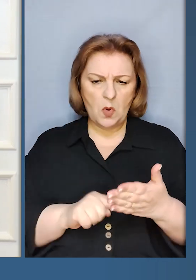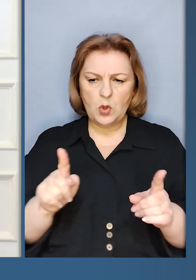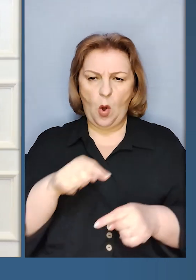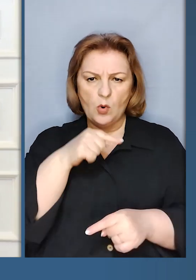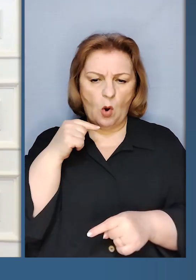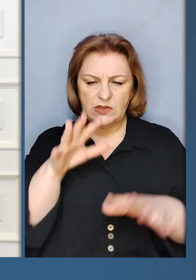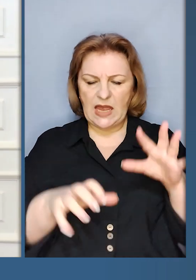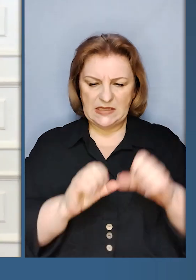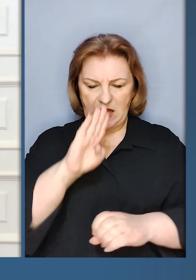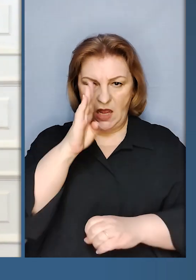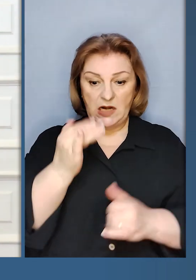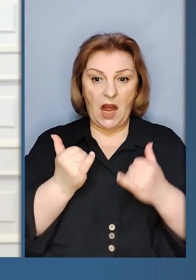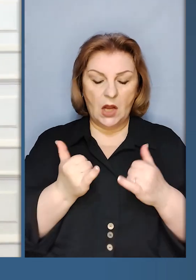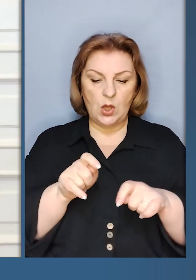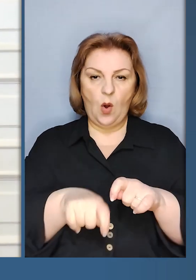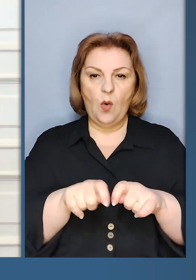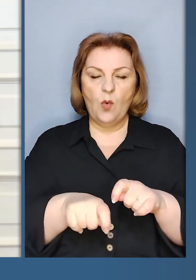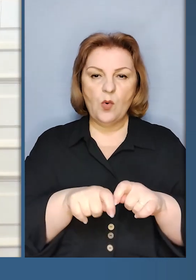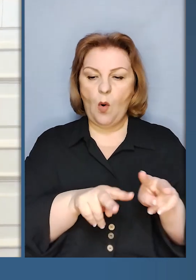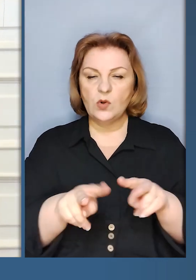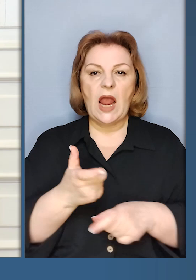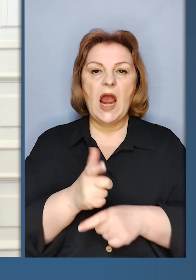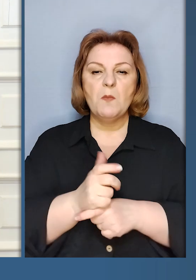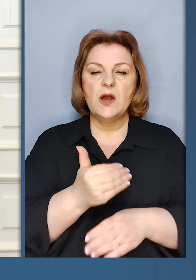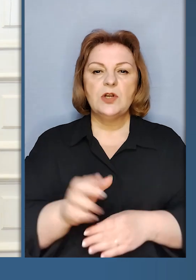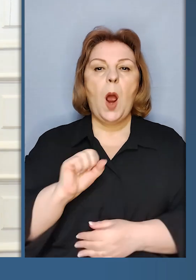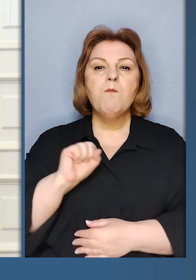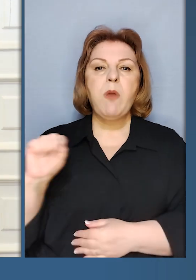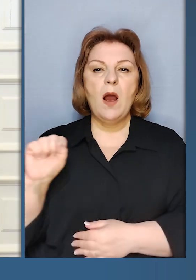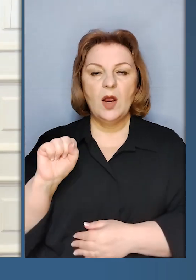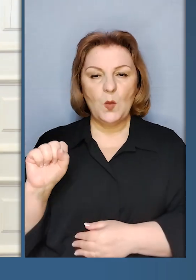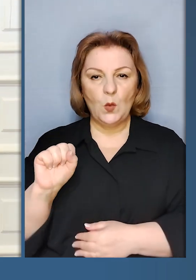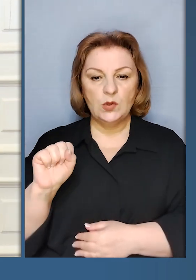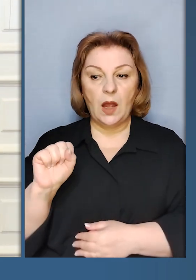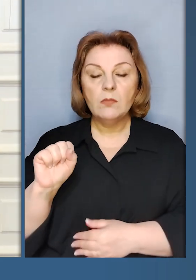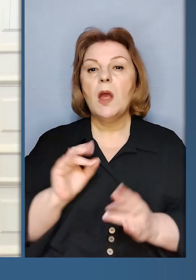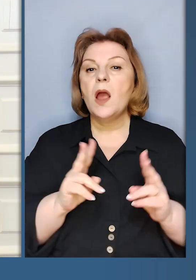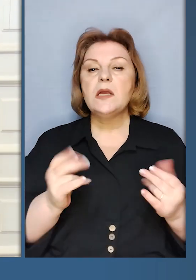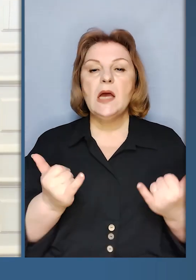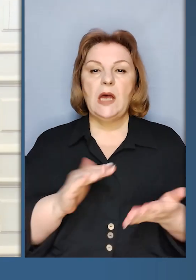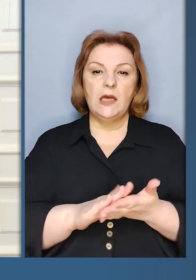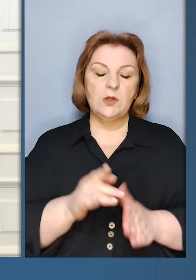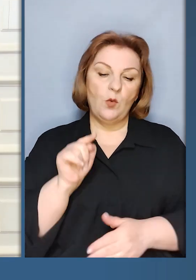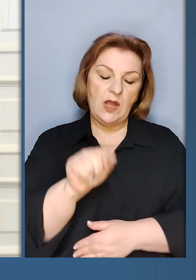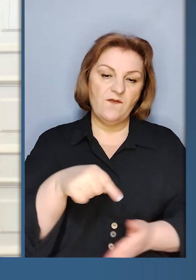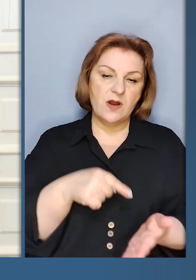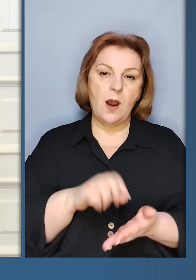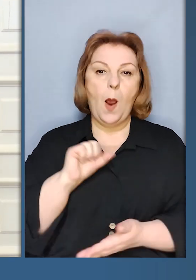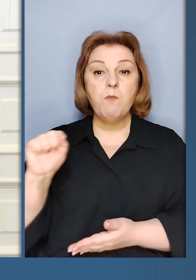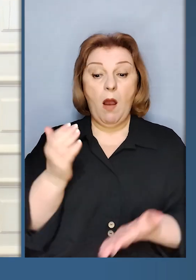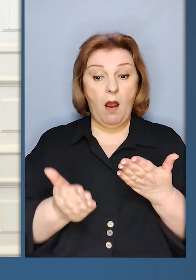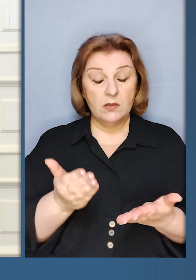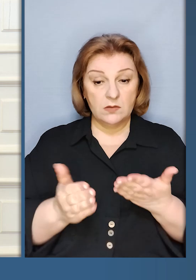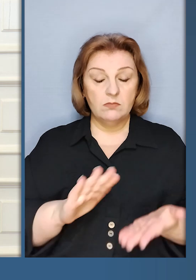пропаганда переконує, що російські загарбники зараз контролюють більшу частину Бахмута. Яка зараз ситуація в